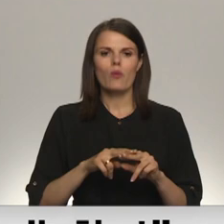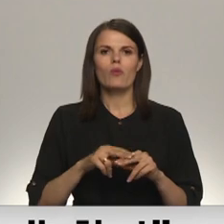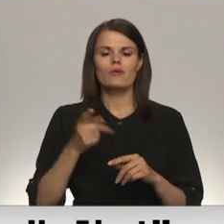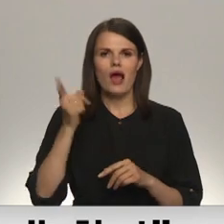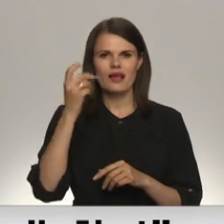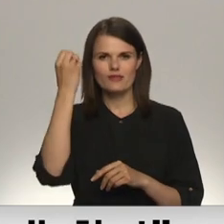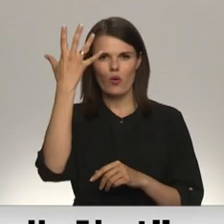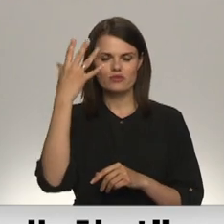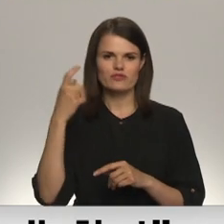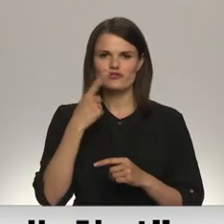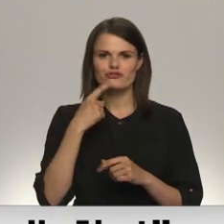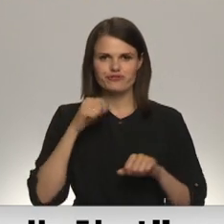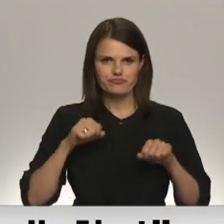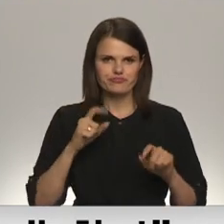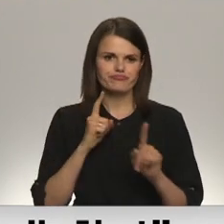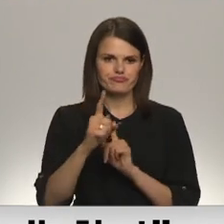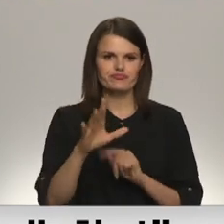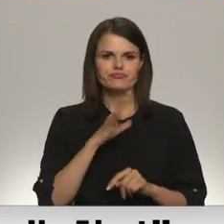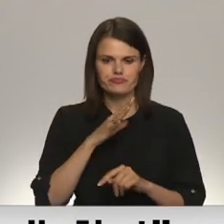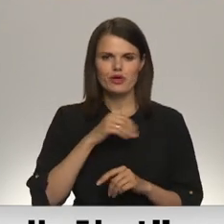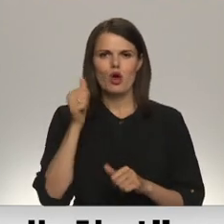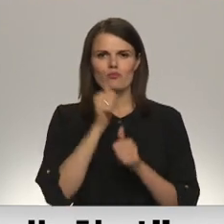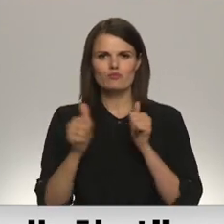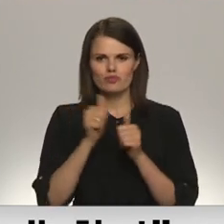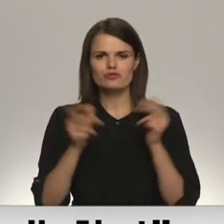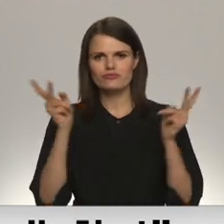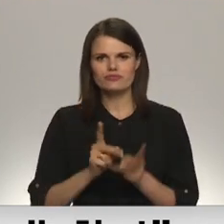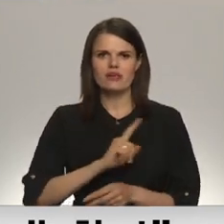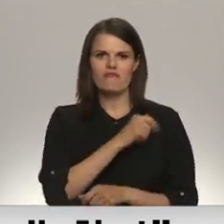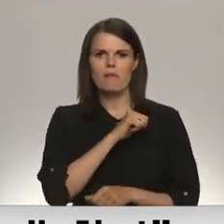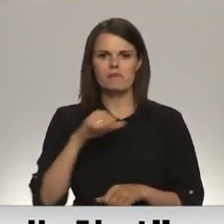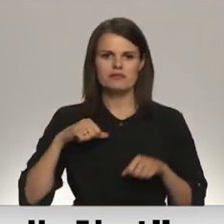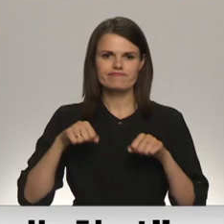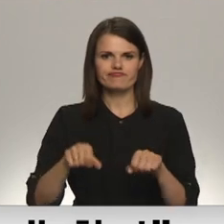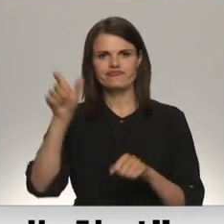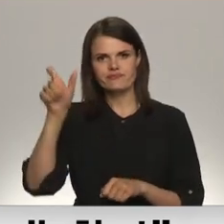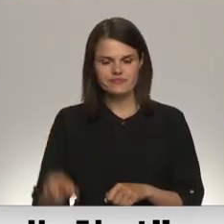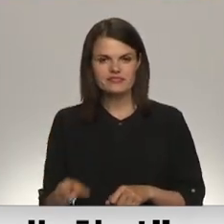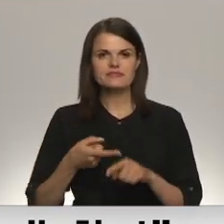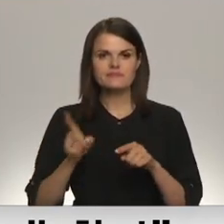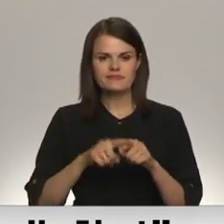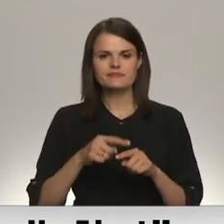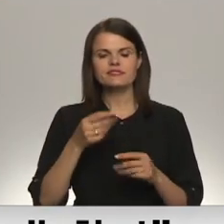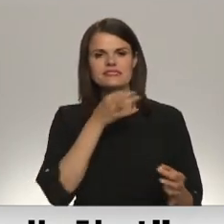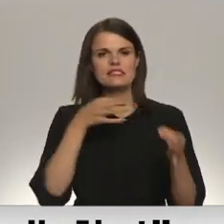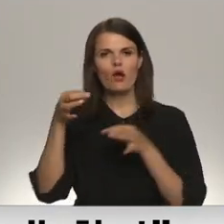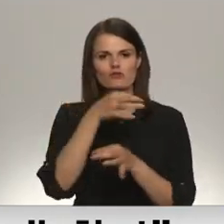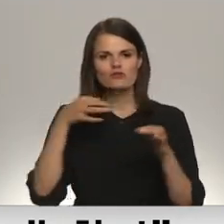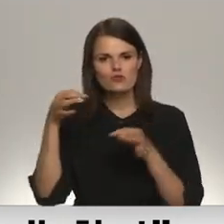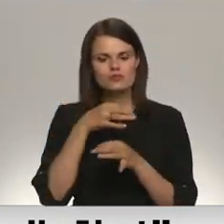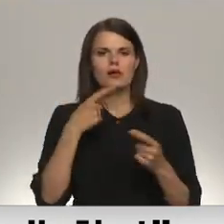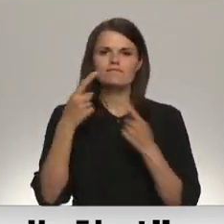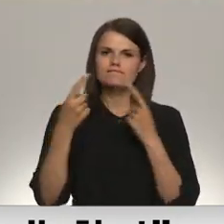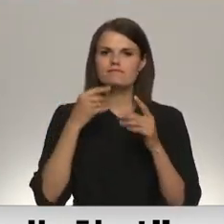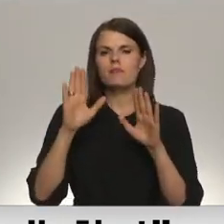augstu svaru signāla. Pusē negadījumu cieši pats skūtera vadītājs. Tieši tādēļ šodien diskusijā par mobilitātes rīkiem atkal